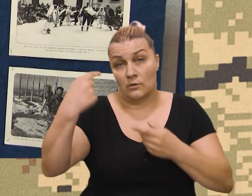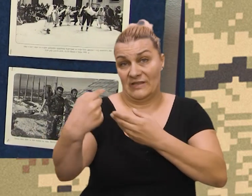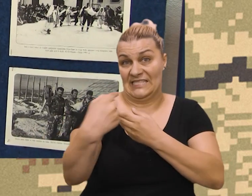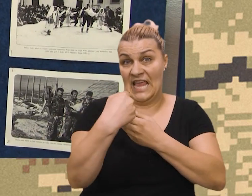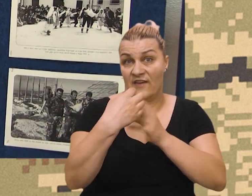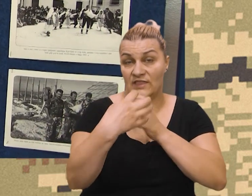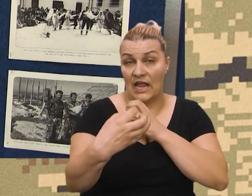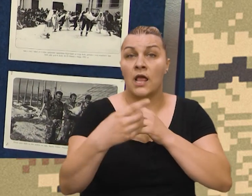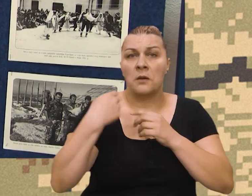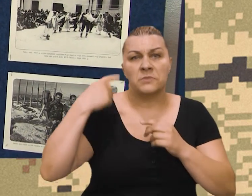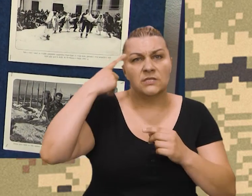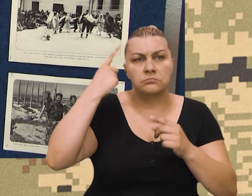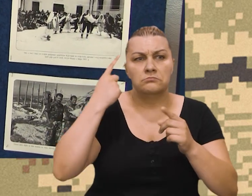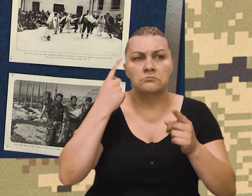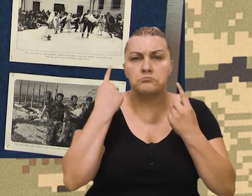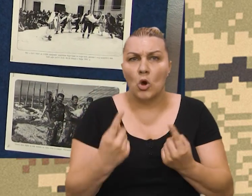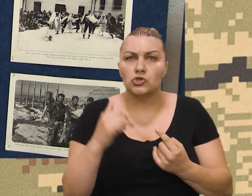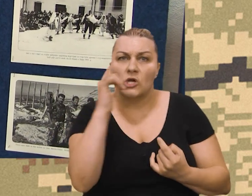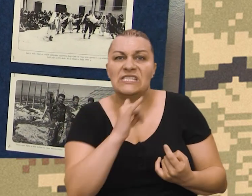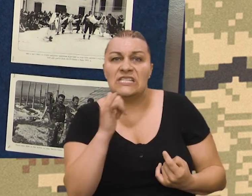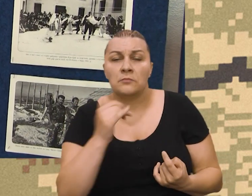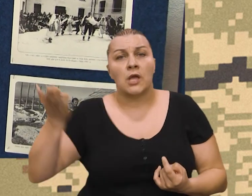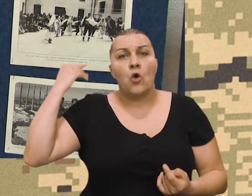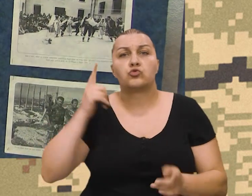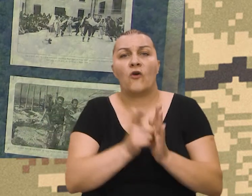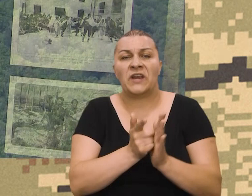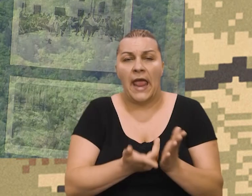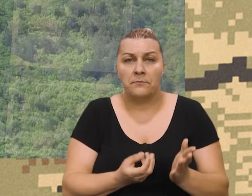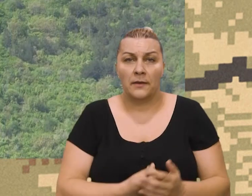tenka, jel? Mislim da to postoje, tebe priloze iz toga vremena.